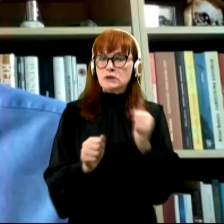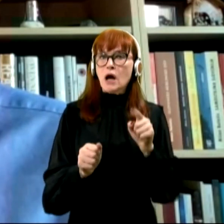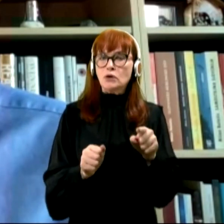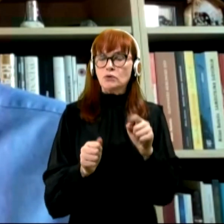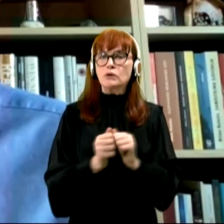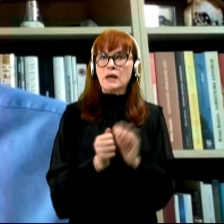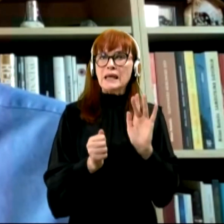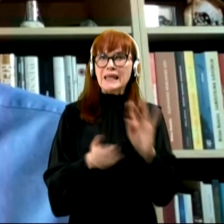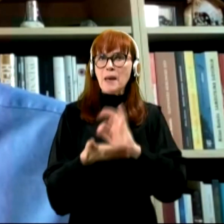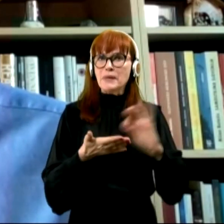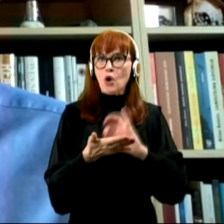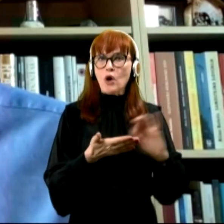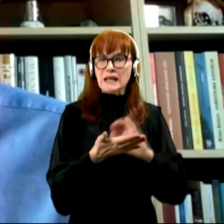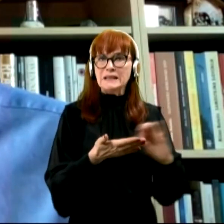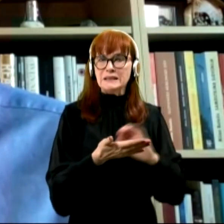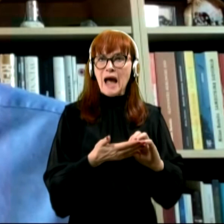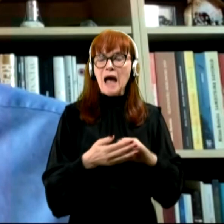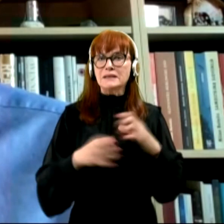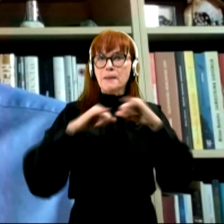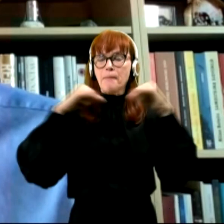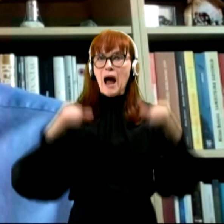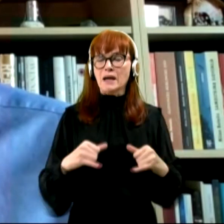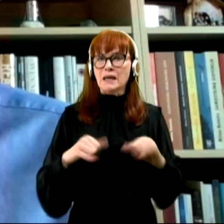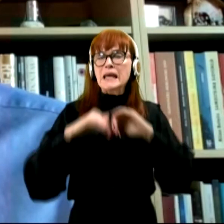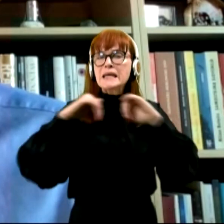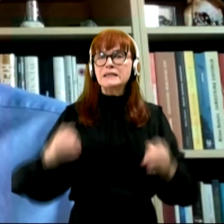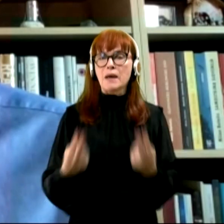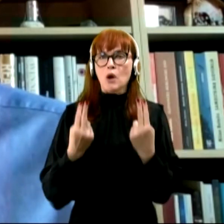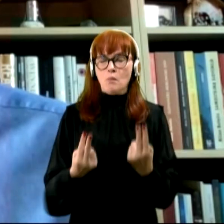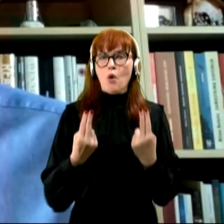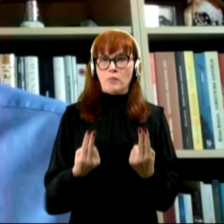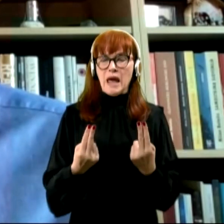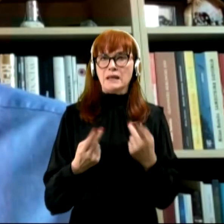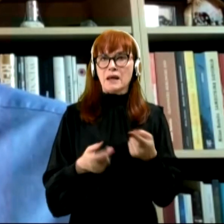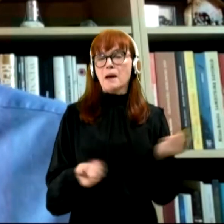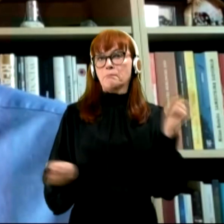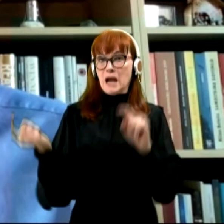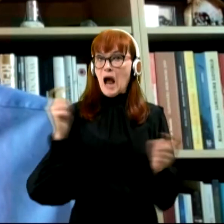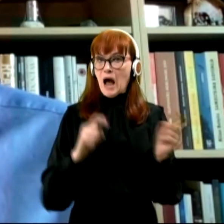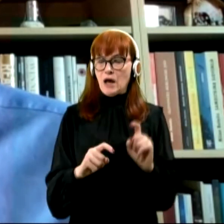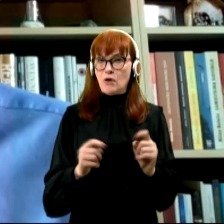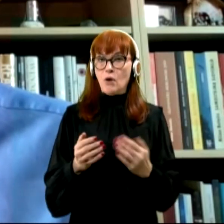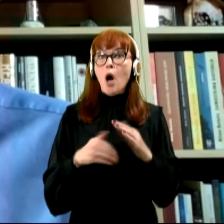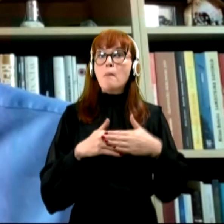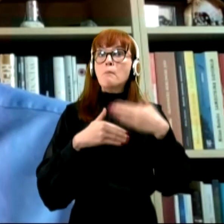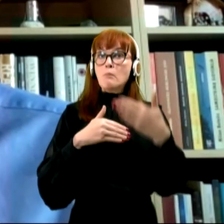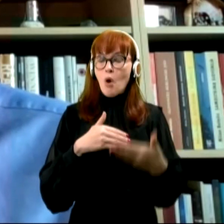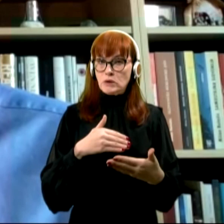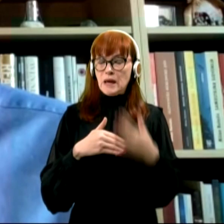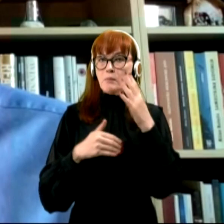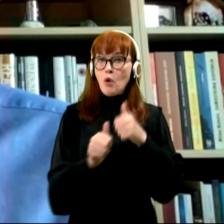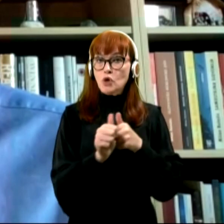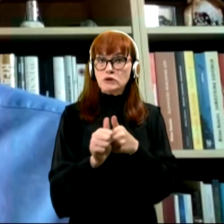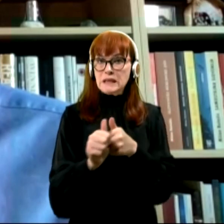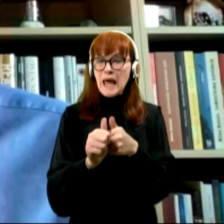debirokratizacijski paketi izjemno pomembni, ki prihajajo. Za tem pa bodo